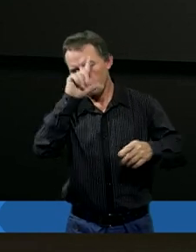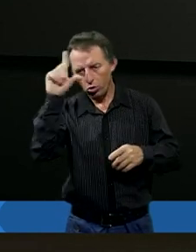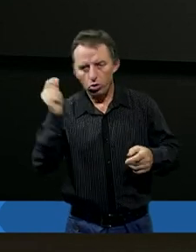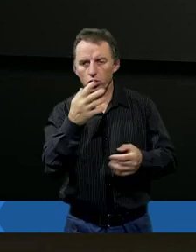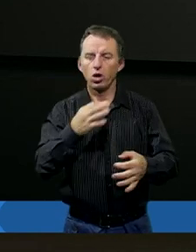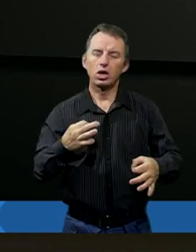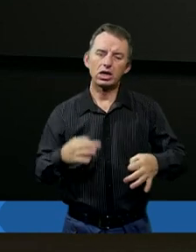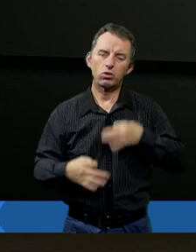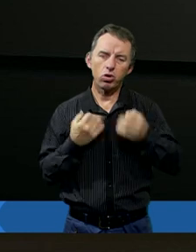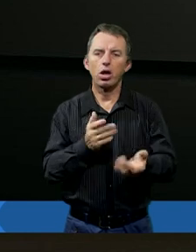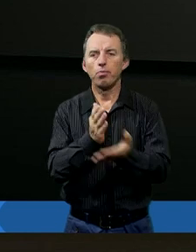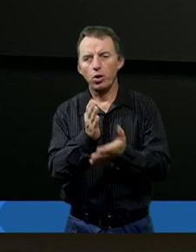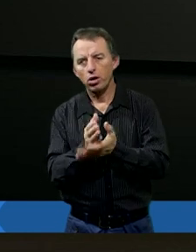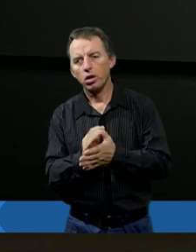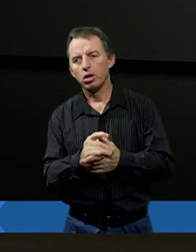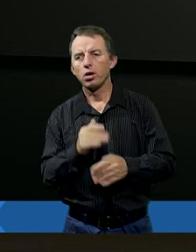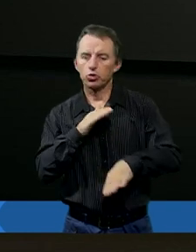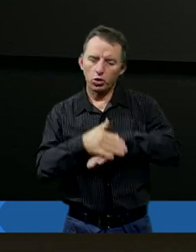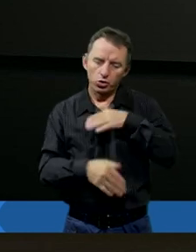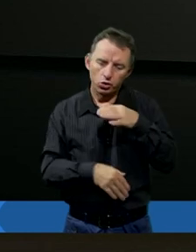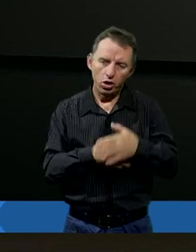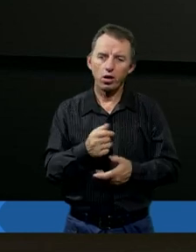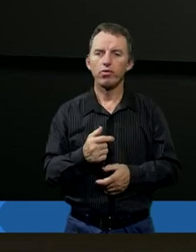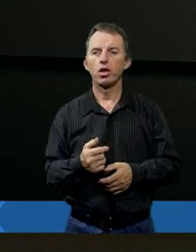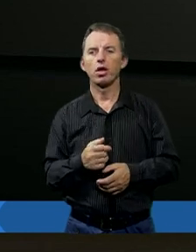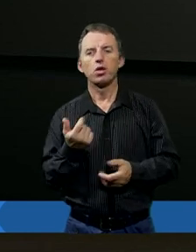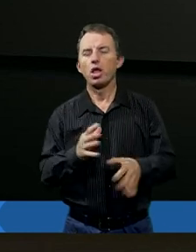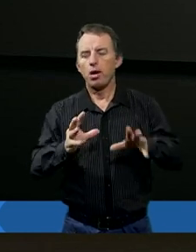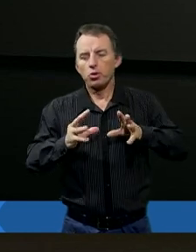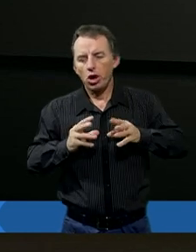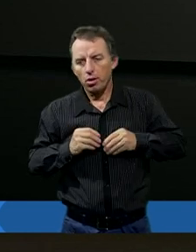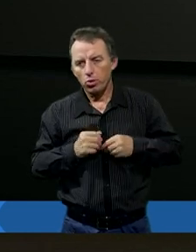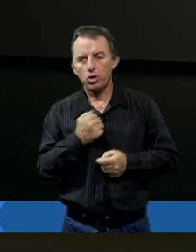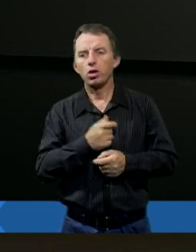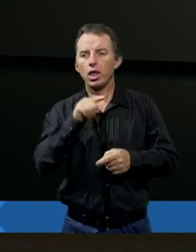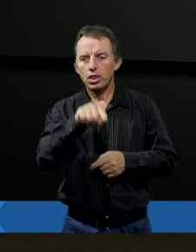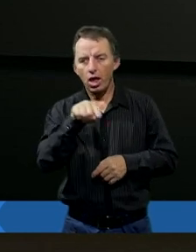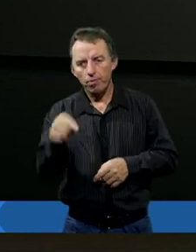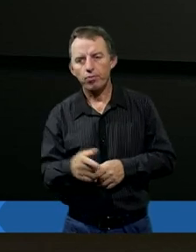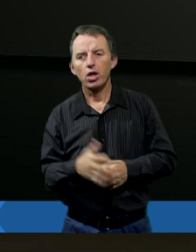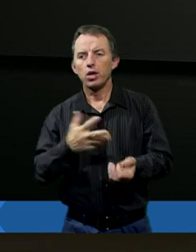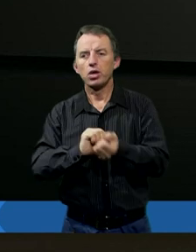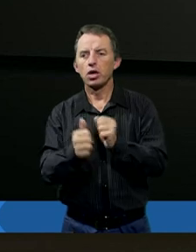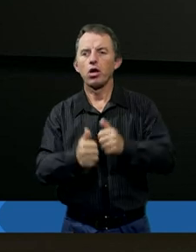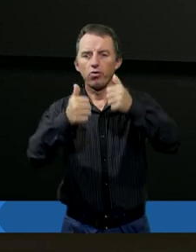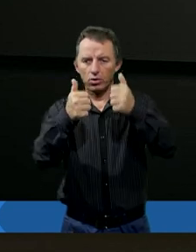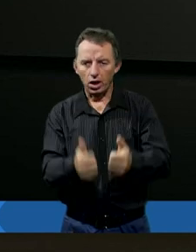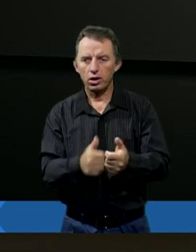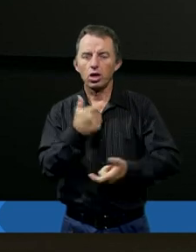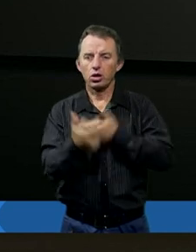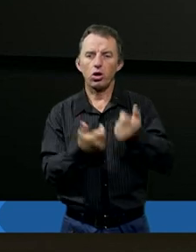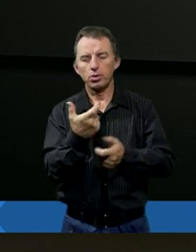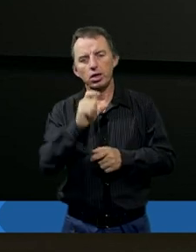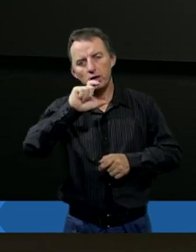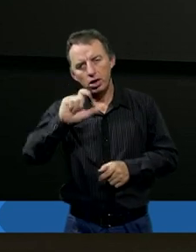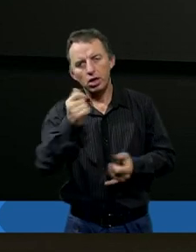złośliwi, są pomocni, są złośliwi, to jakby w ogóle nie przejmuję się tym, bo wiem, że nie są w stanie zrobić